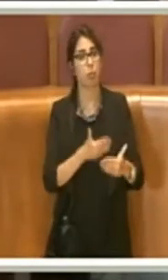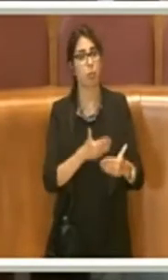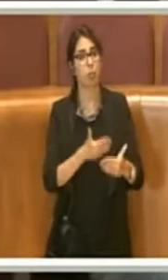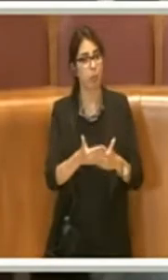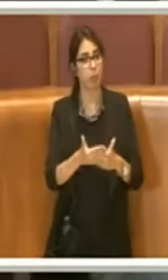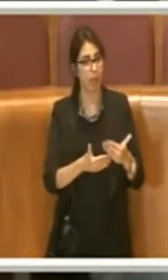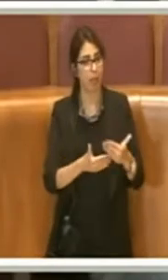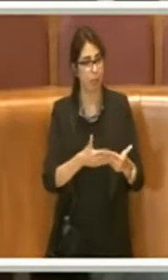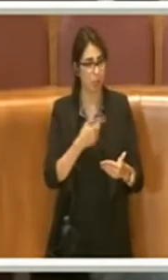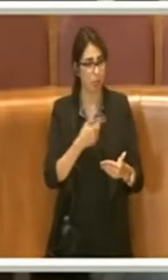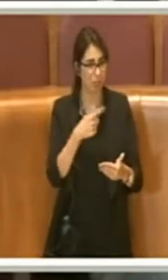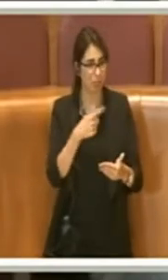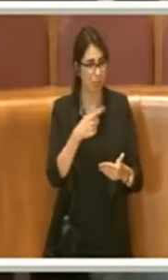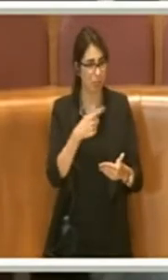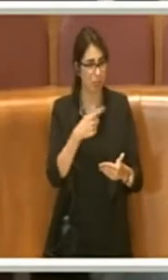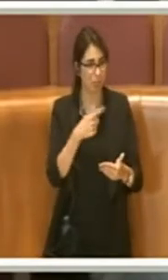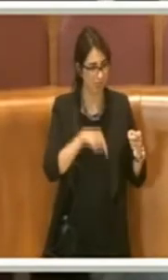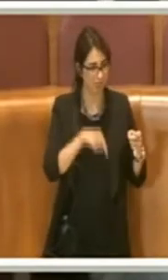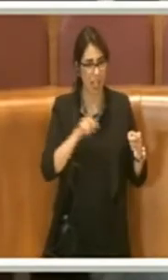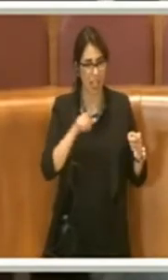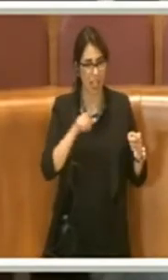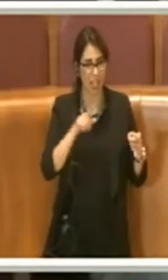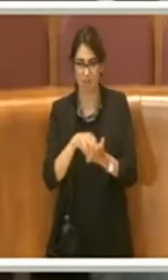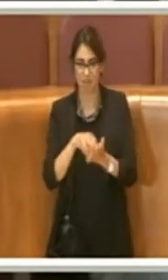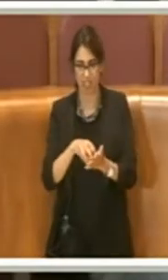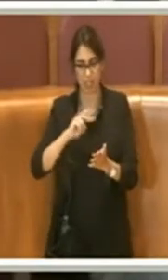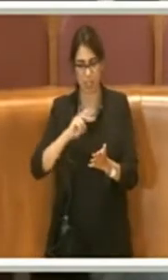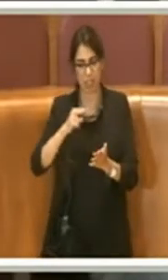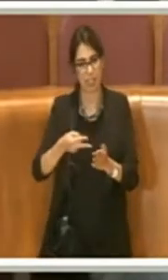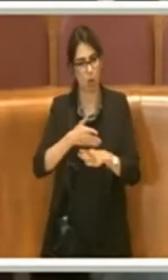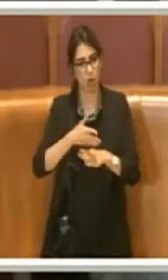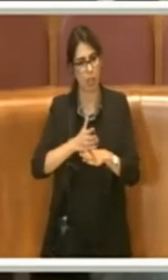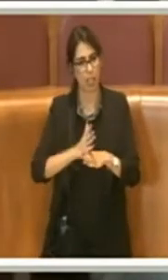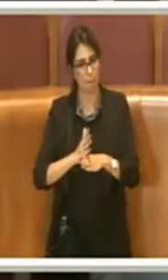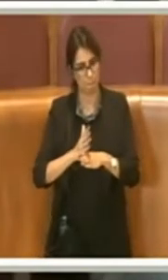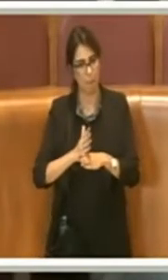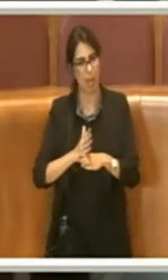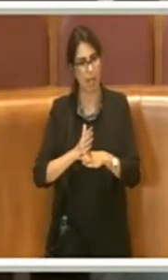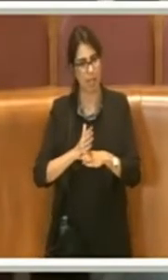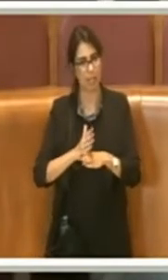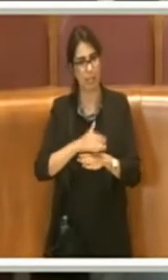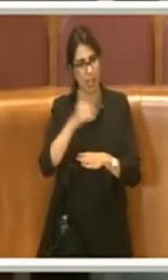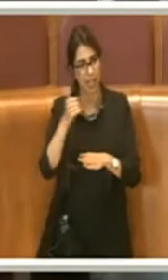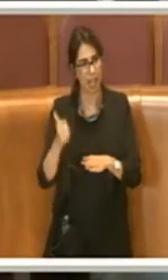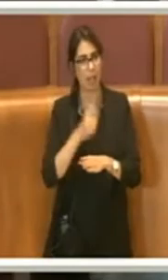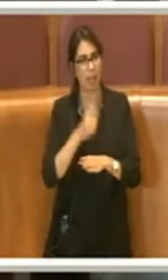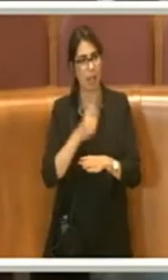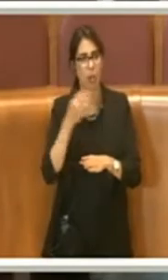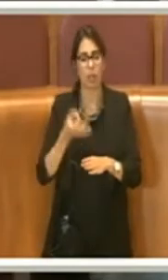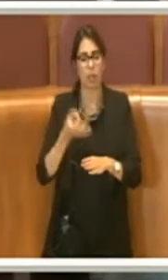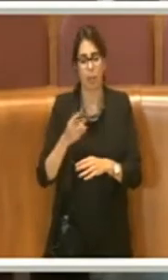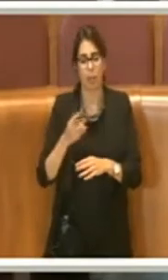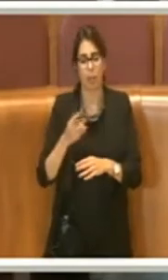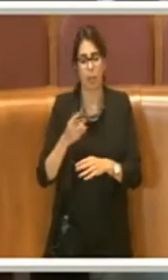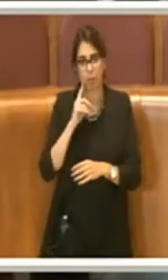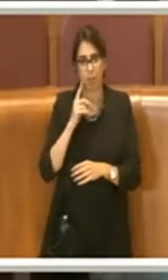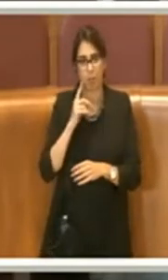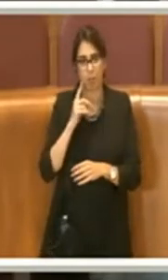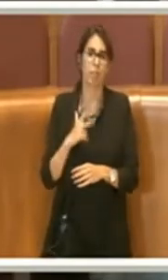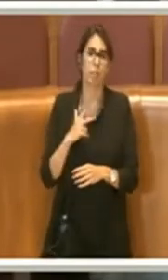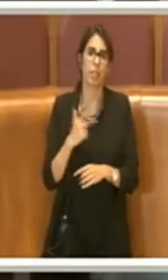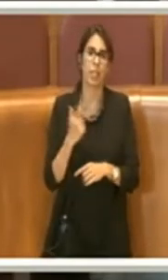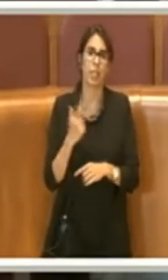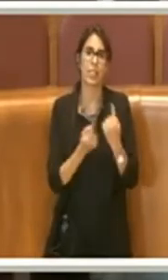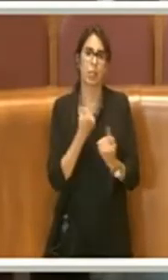corrente che per ciò che riguarda gli investimenti della seconda parte dell'anno, sperando ovviamente che la situazione torni ad essere il